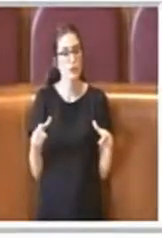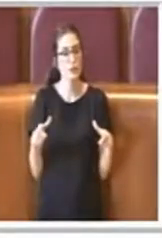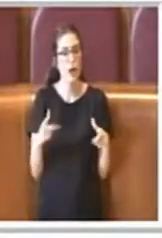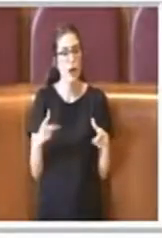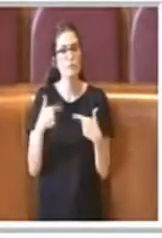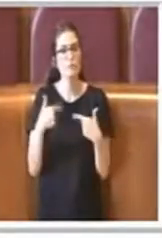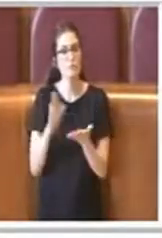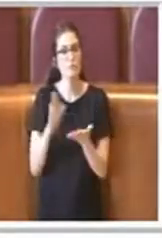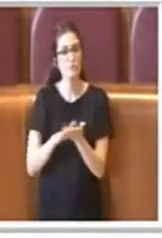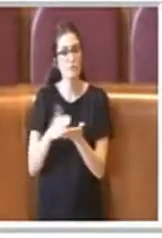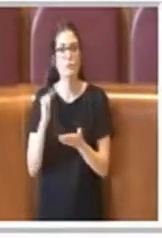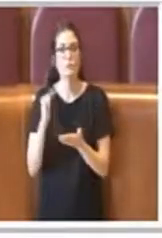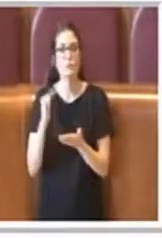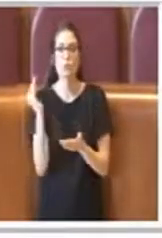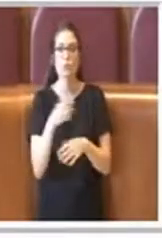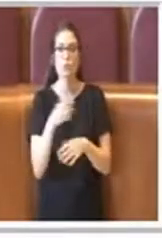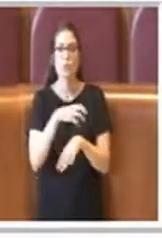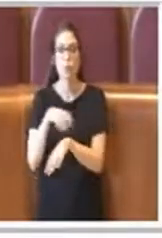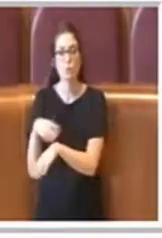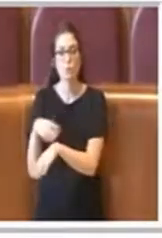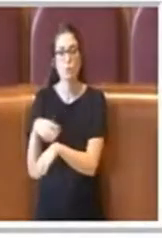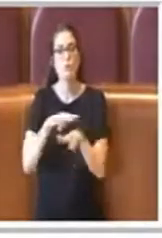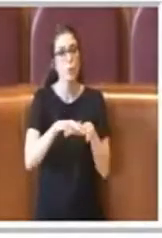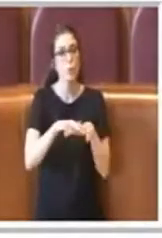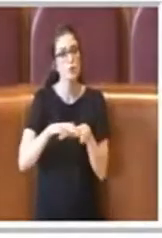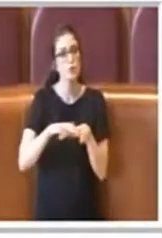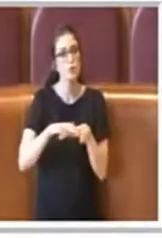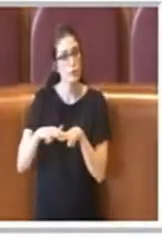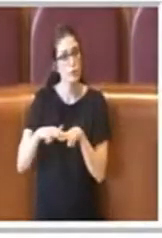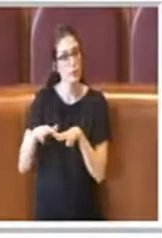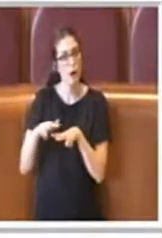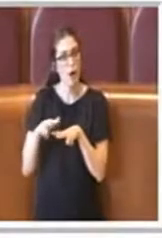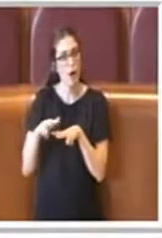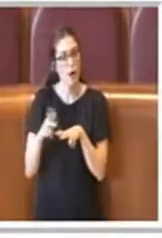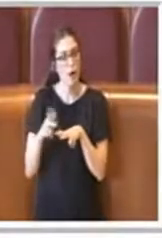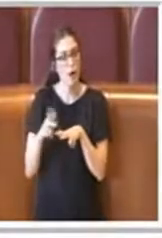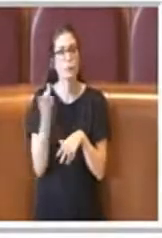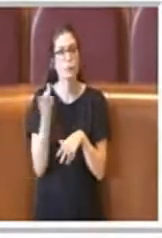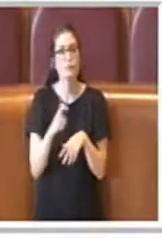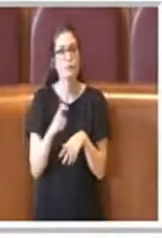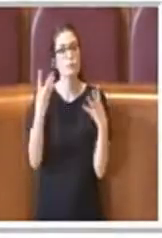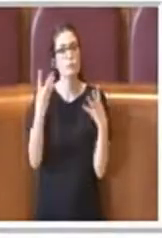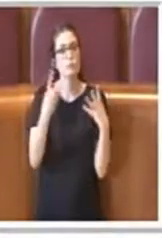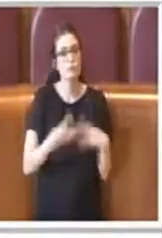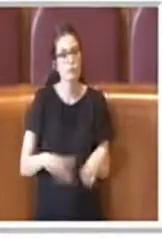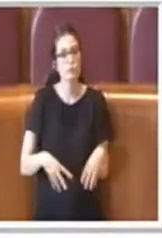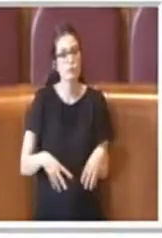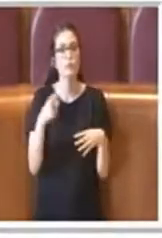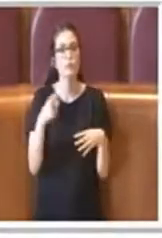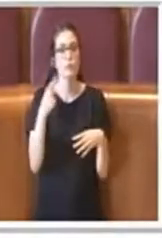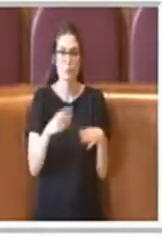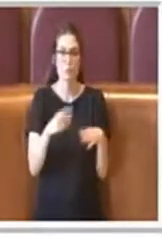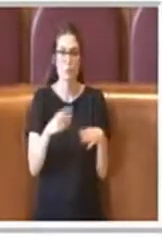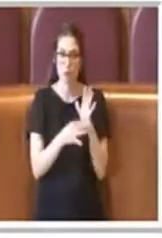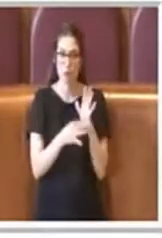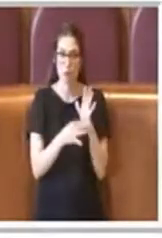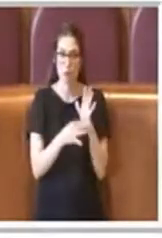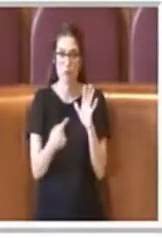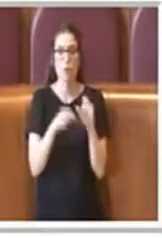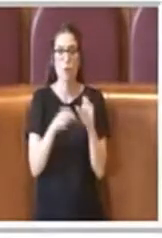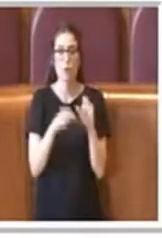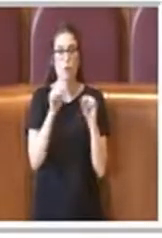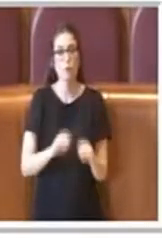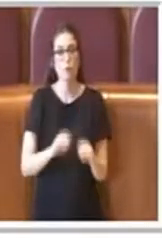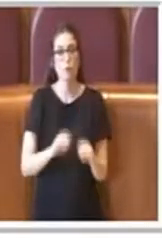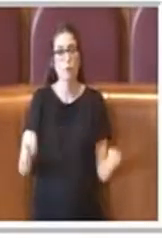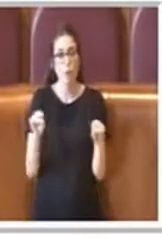consulte municipali che ovviamente poi in funzione anche di questa nuova regolamentazione potranno quindi